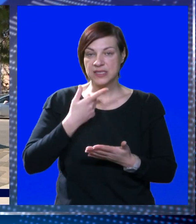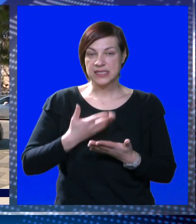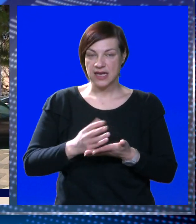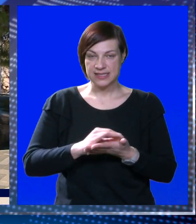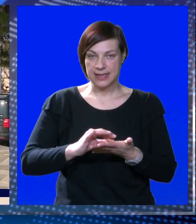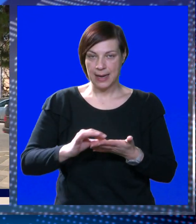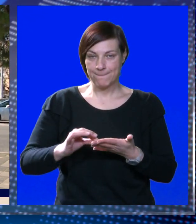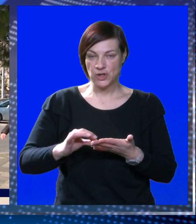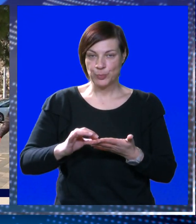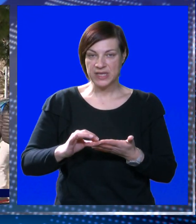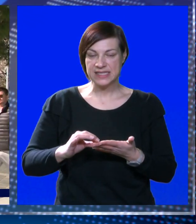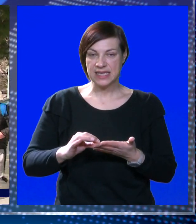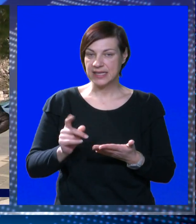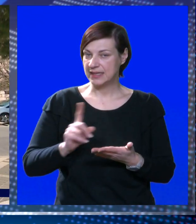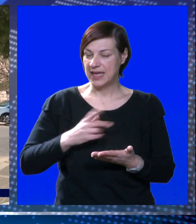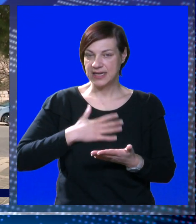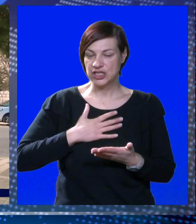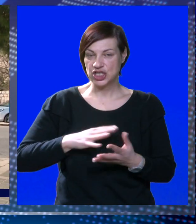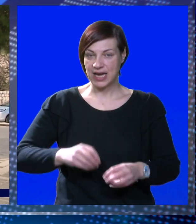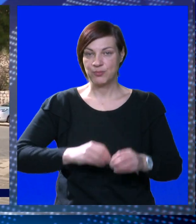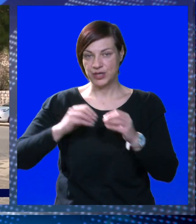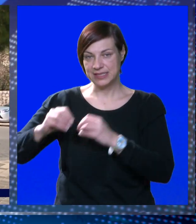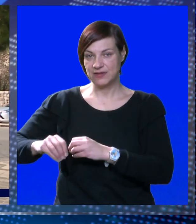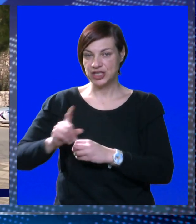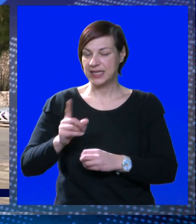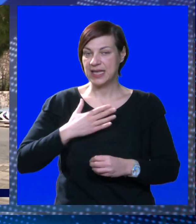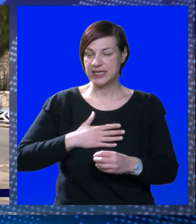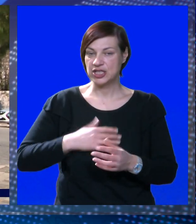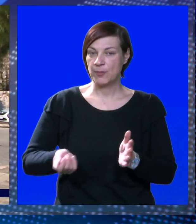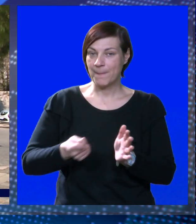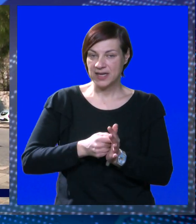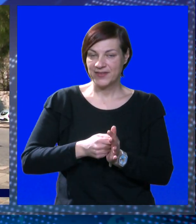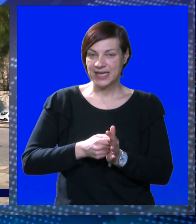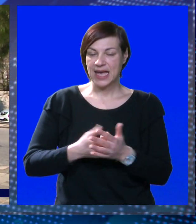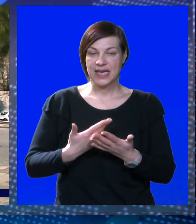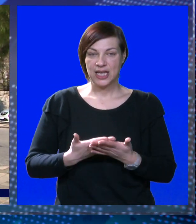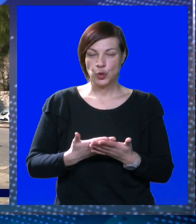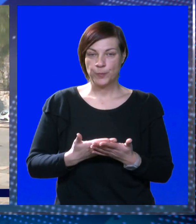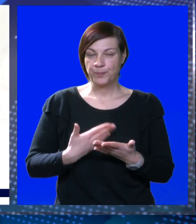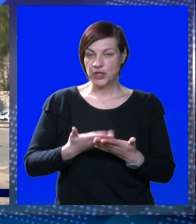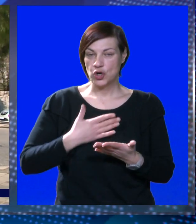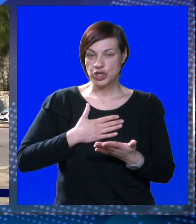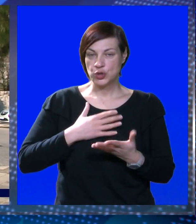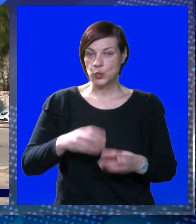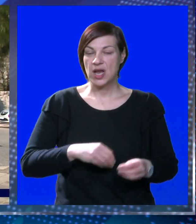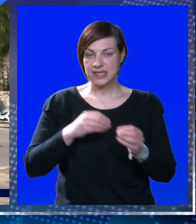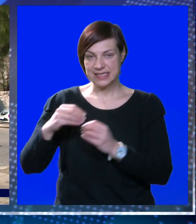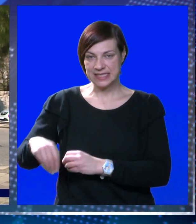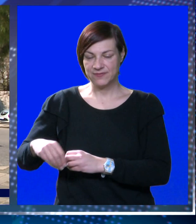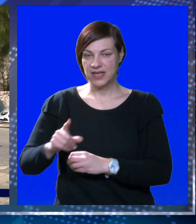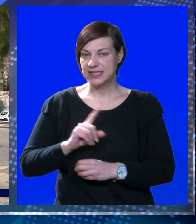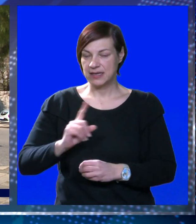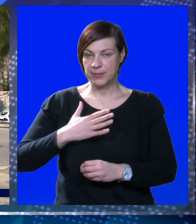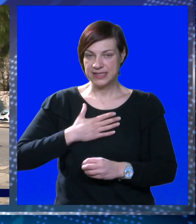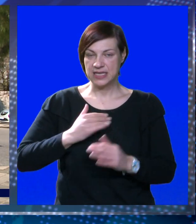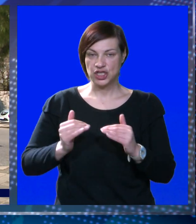izjasnili i potpisali zapisnik da ne želimo izvlaštenje i da ne želimo prihvati nikakvu naknadu. Oni su nas izvlastili